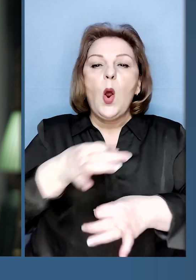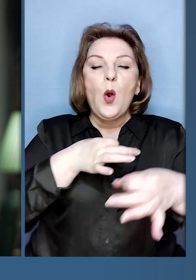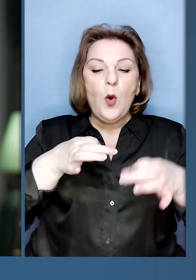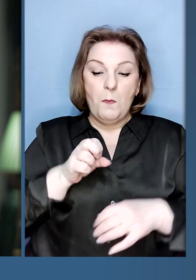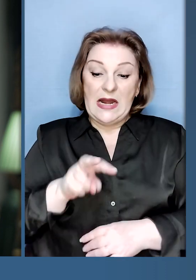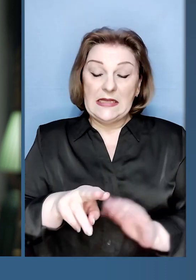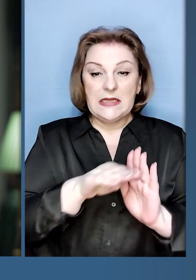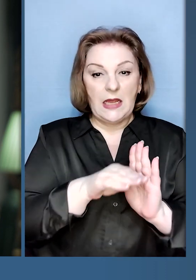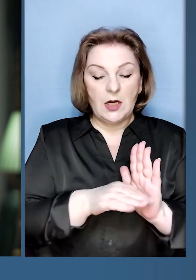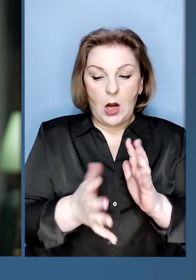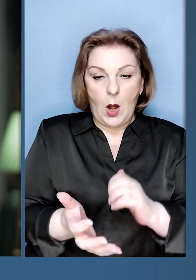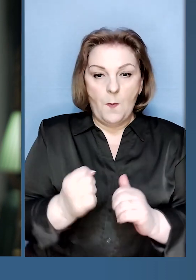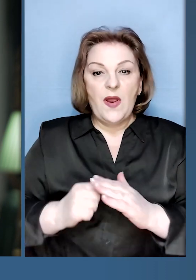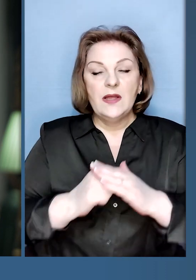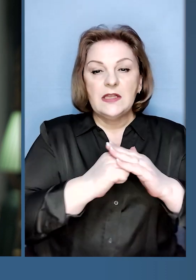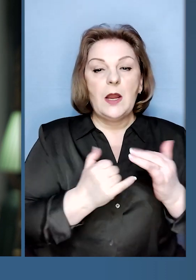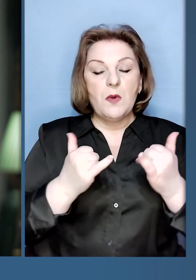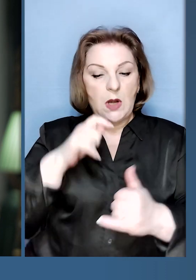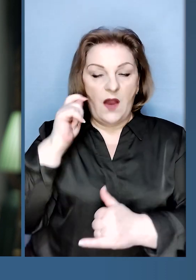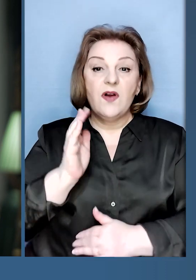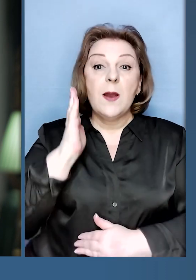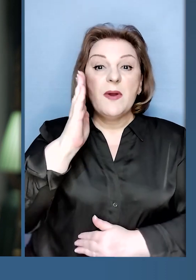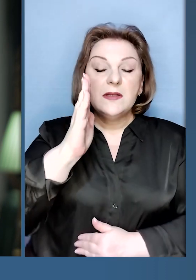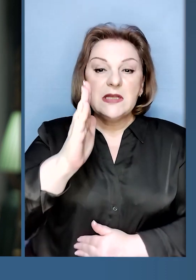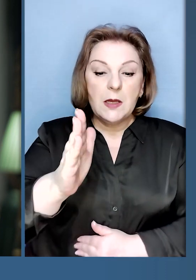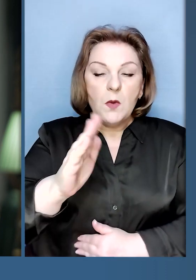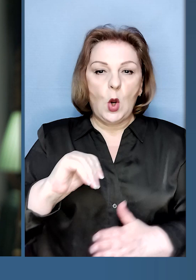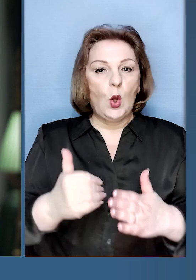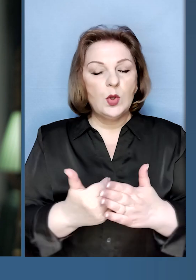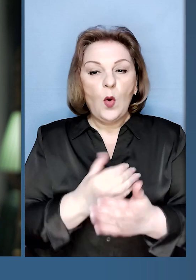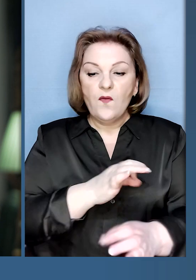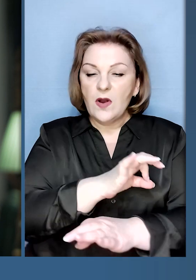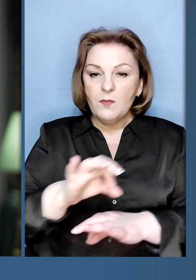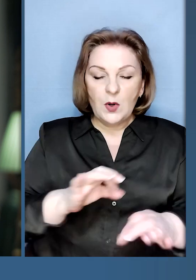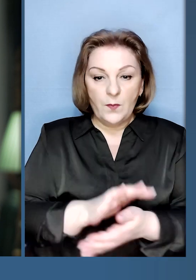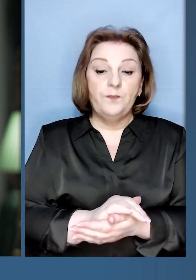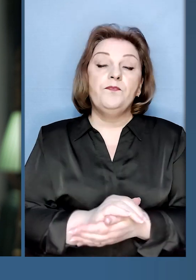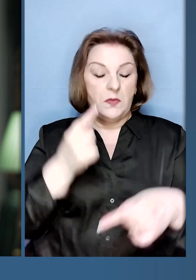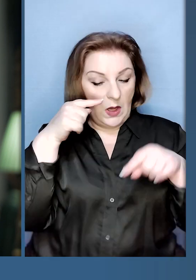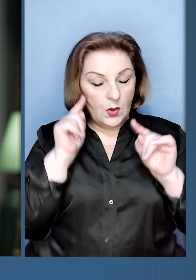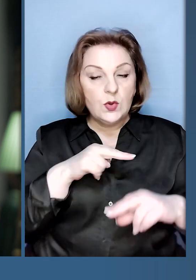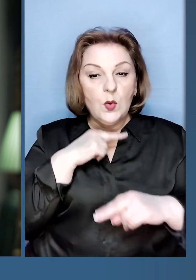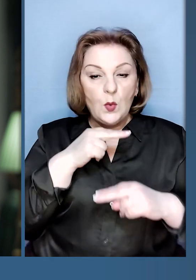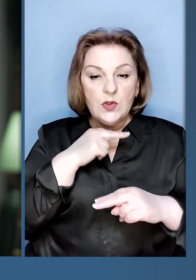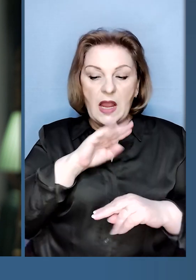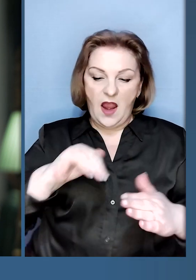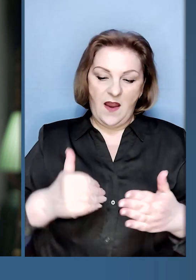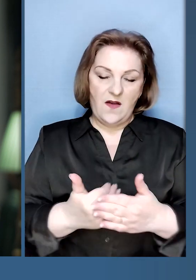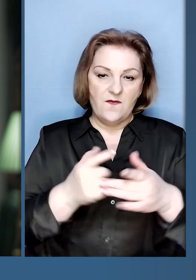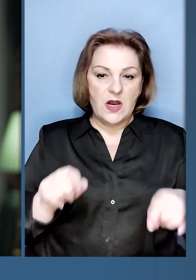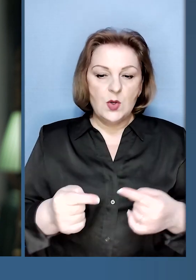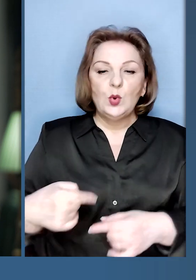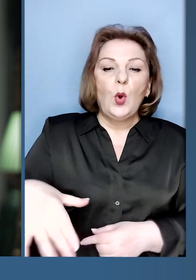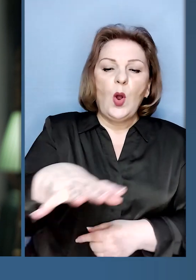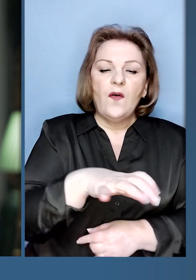працюємо. Обговорили чинні програми підтримки для України. Перспективні, нові. Звичайно, зосередились на